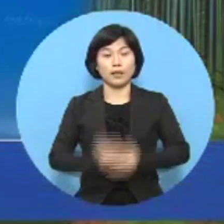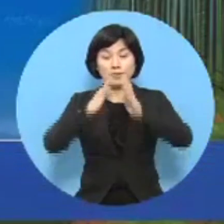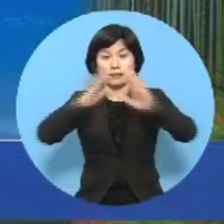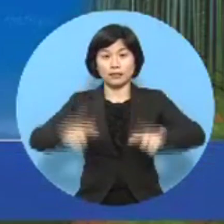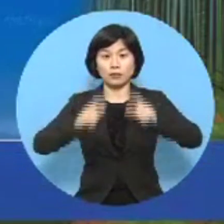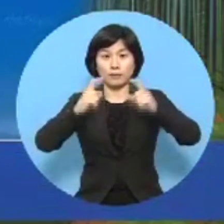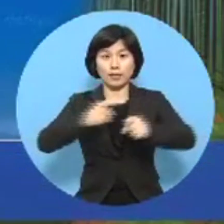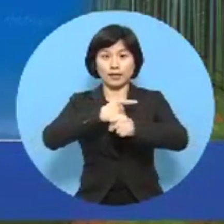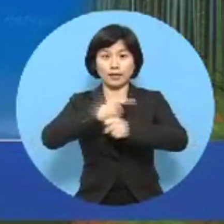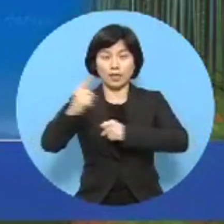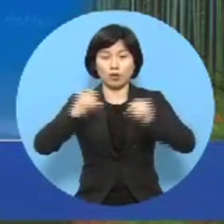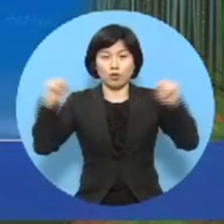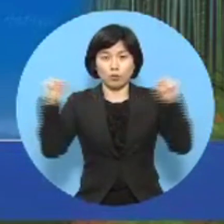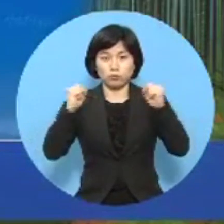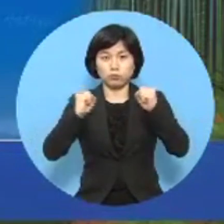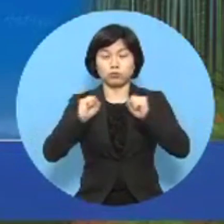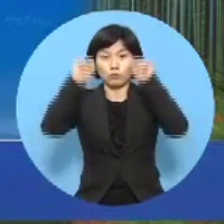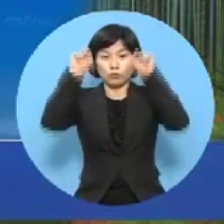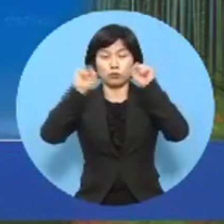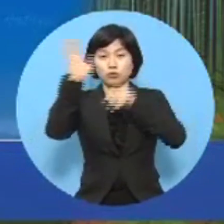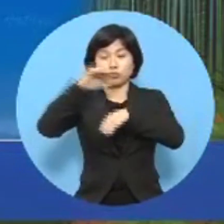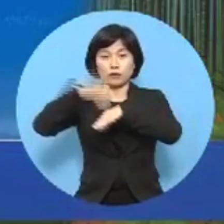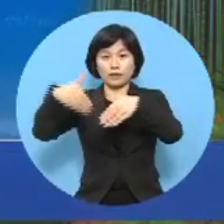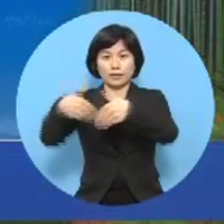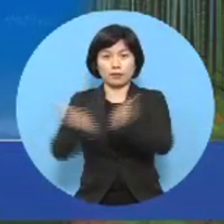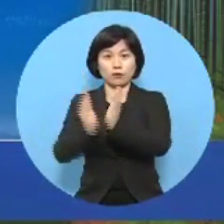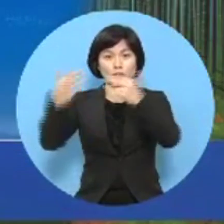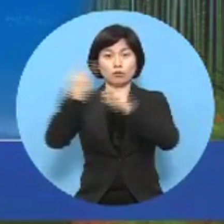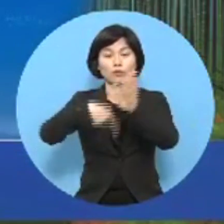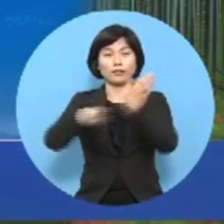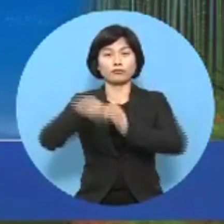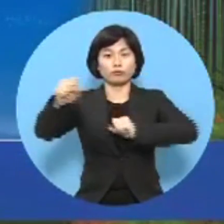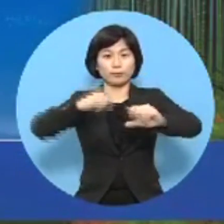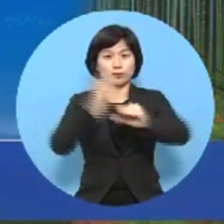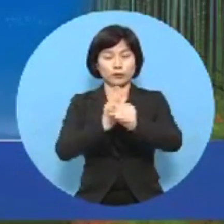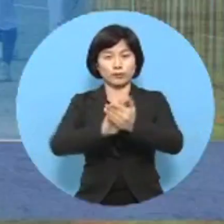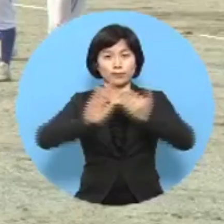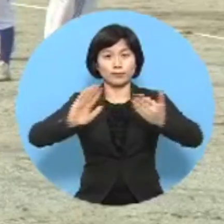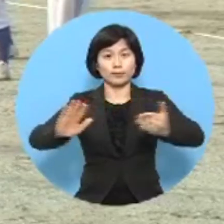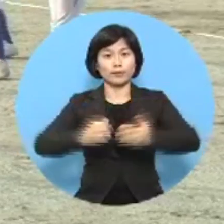전라남도가 내년 동계전지훈련팀 유치에 적극 나섰습니다.